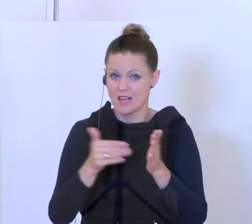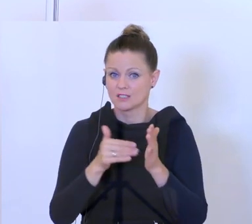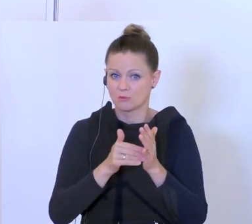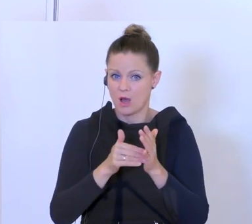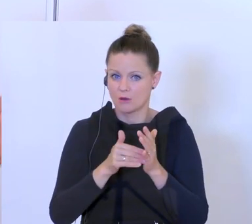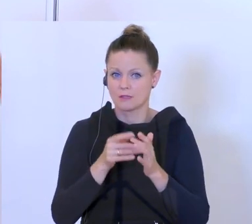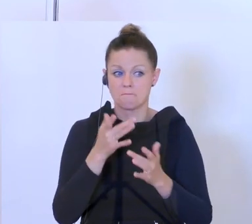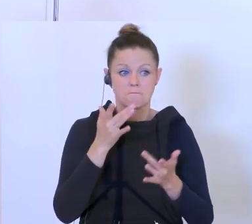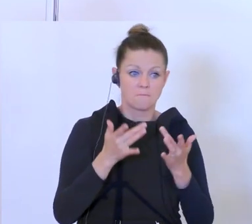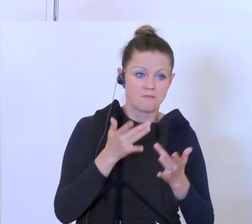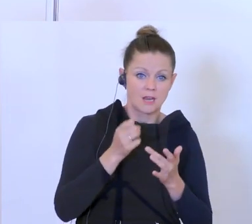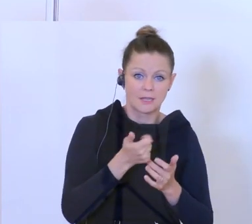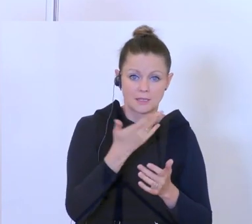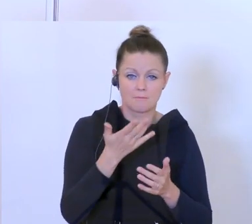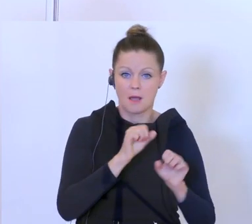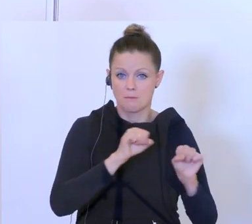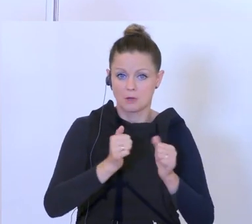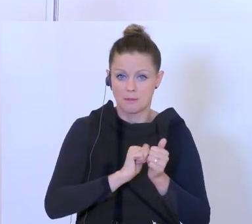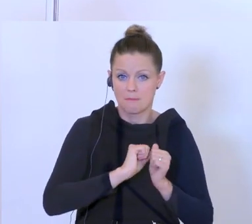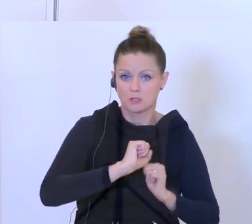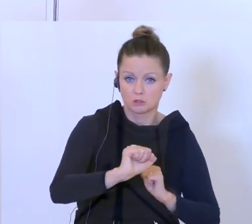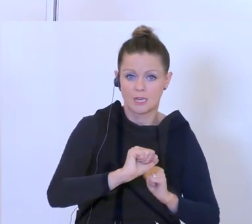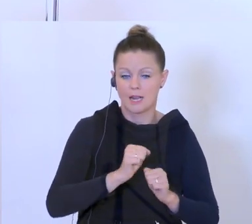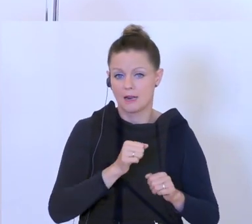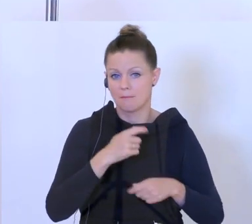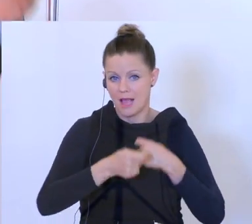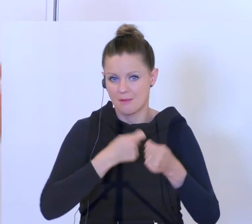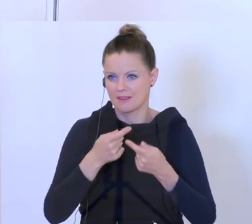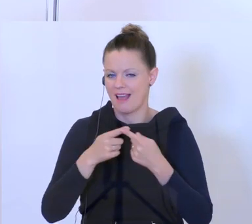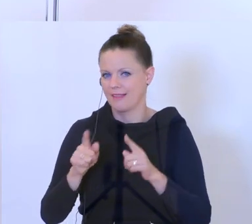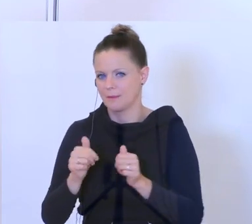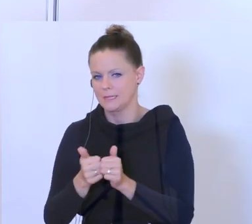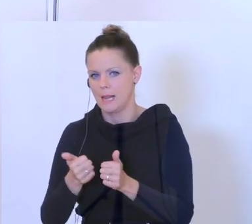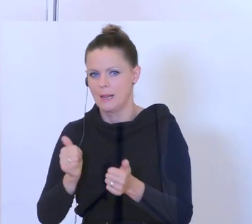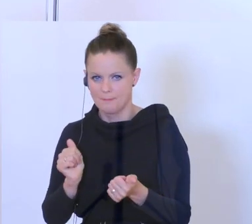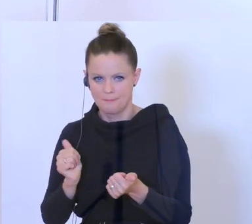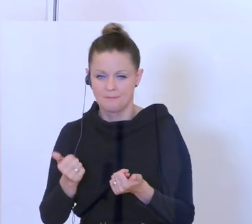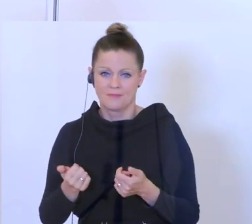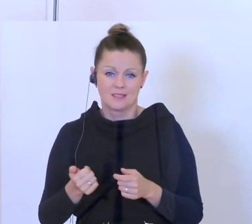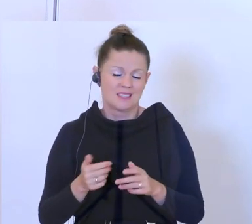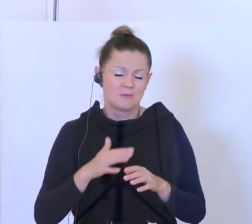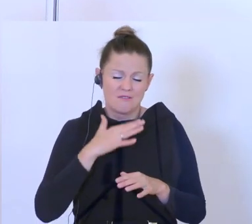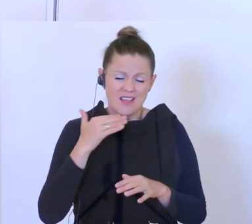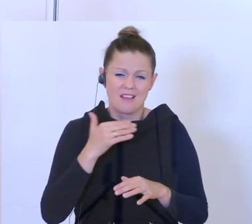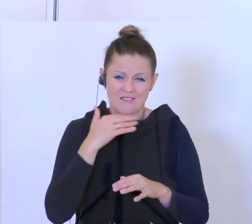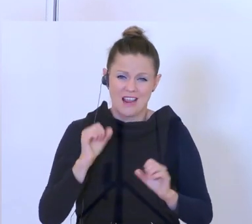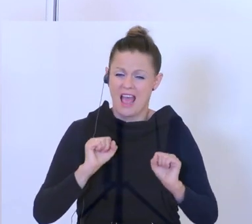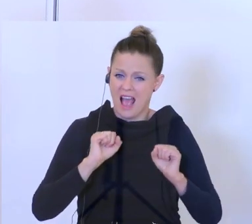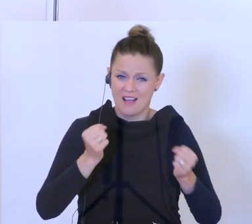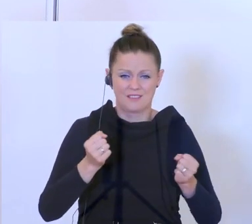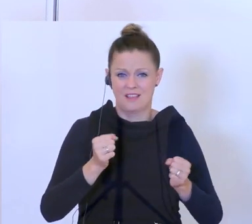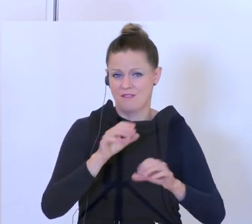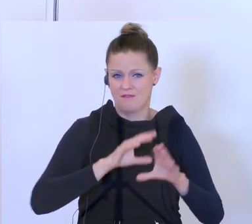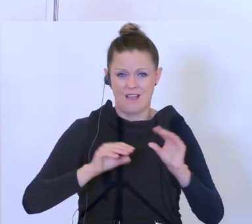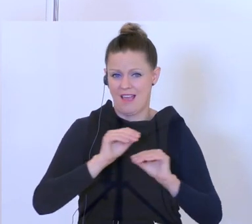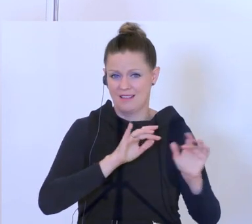Soforthilfe, was kann man hinten auch noch machen, weil bei 75.000 aktiven Vereinen das gibt. Da müssen wir uns auch vorstellen, dass